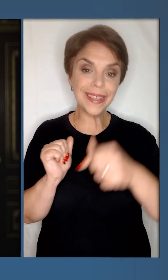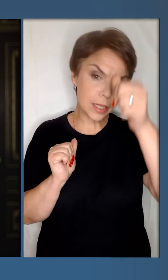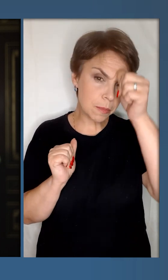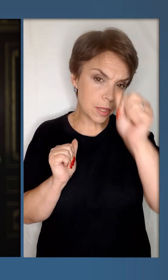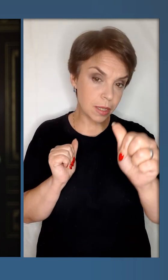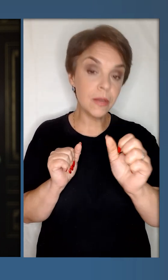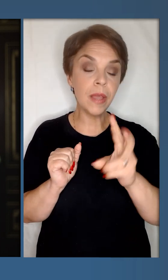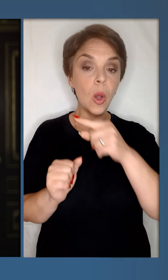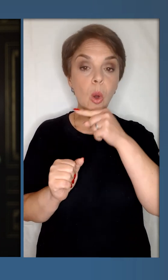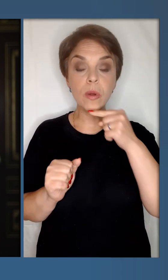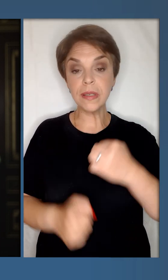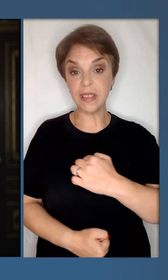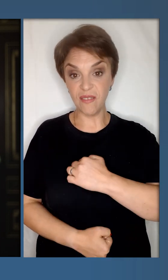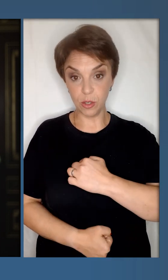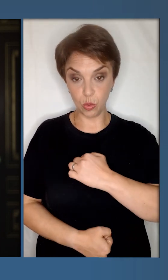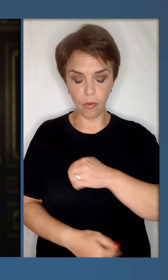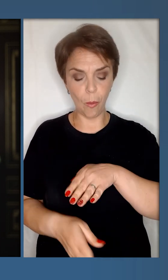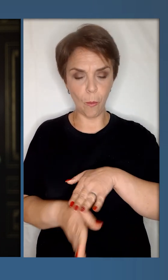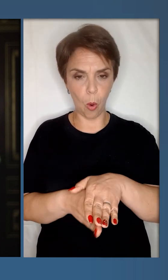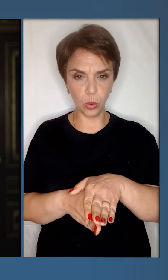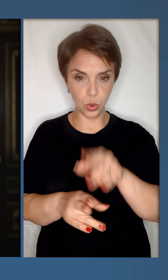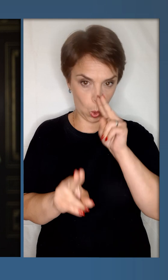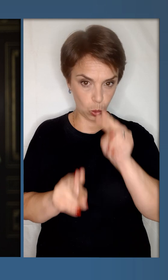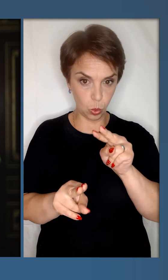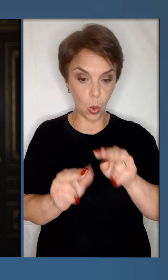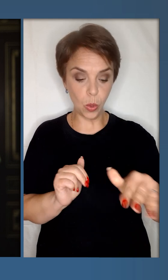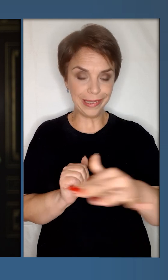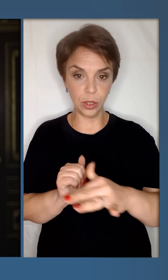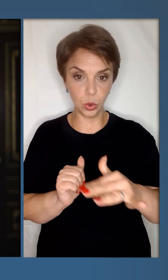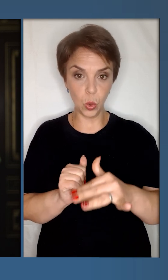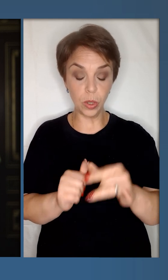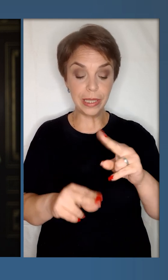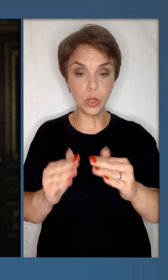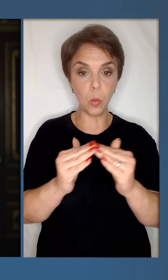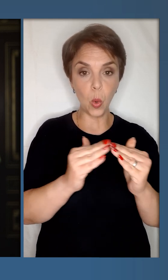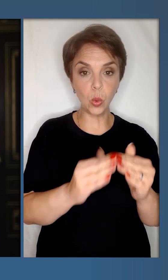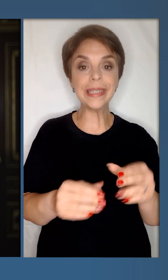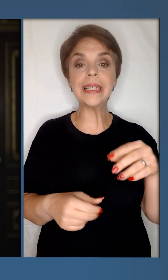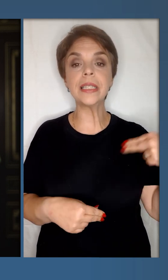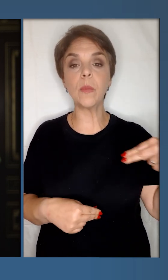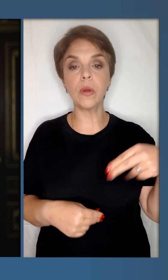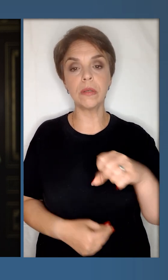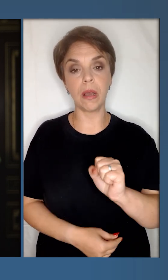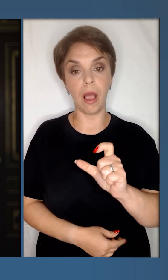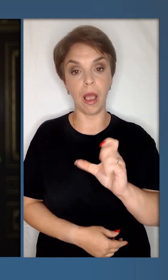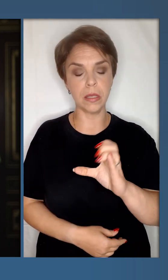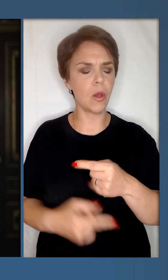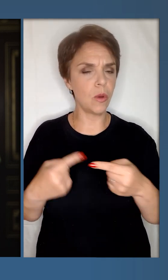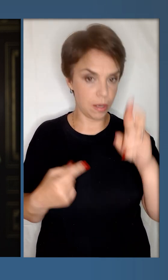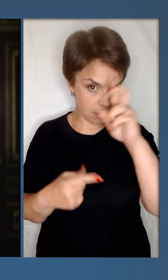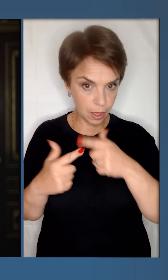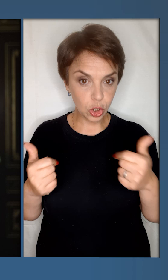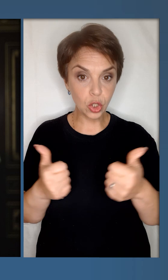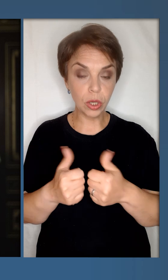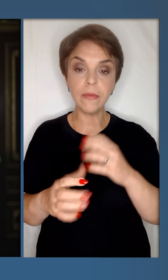місяців, як російські військові повністю контролюють територію та споруди Запорізької АЕС. У різних